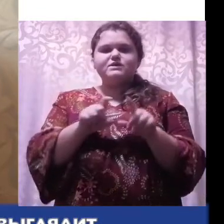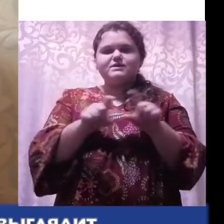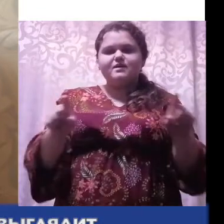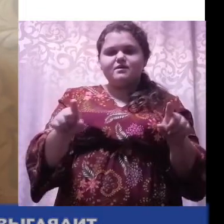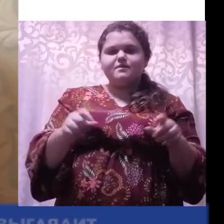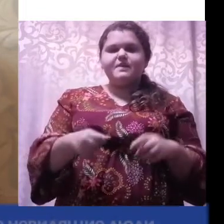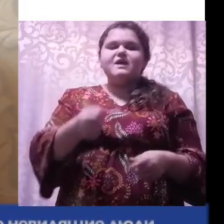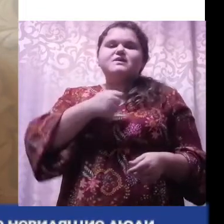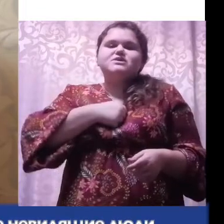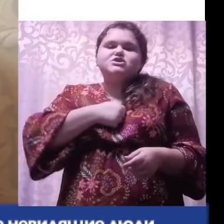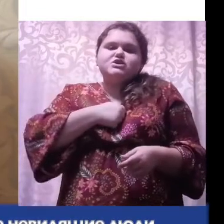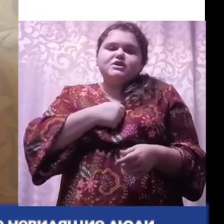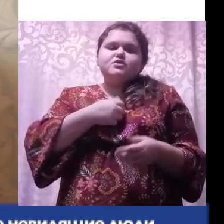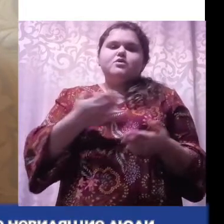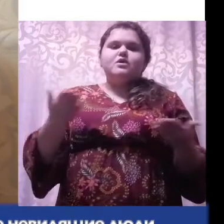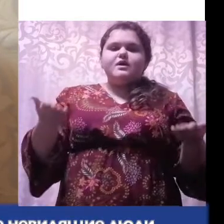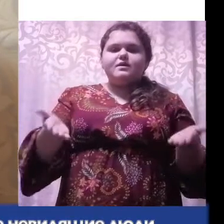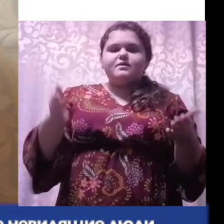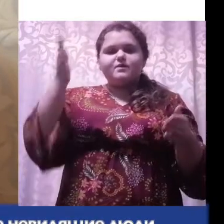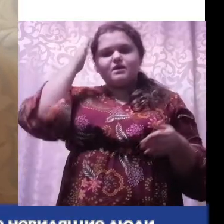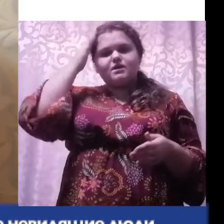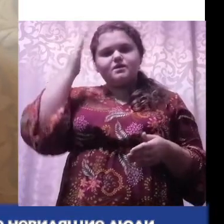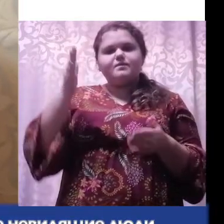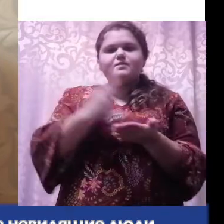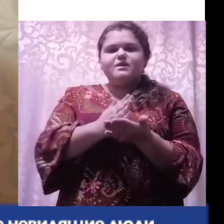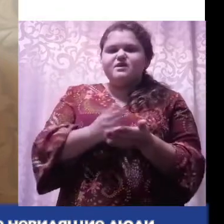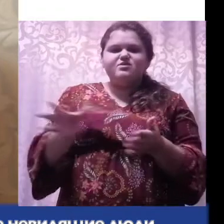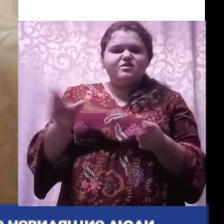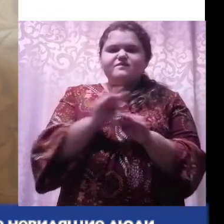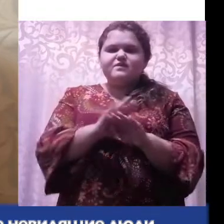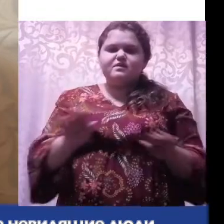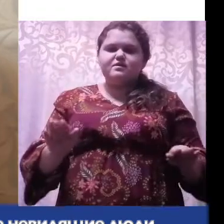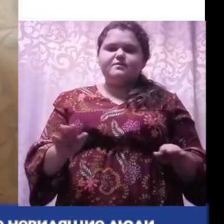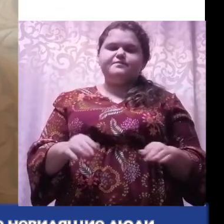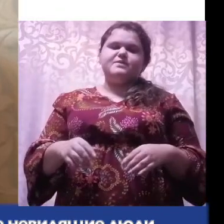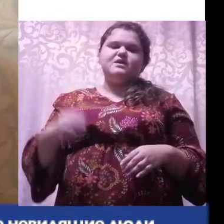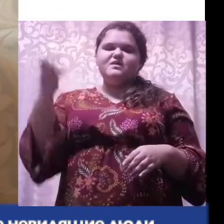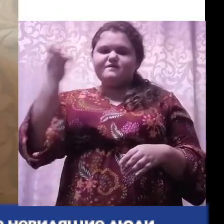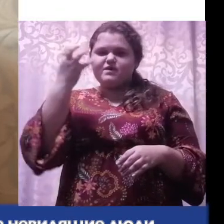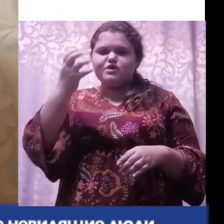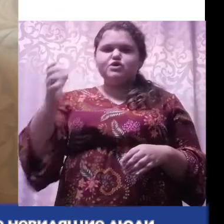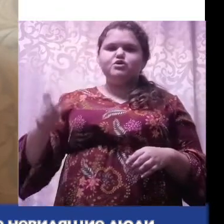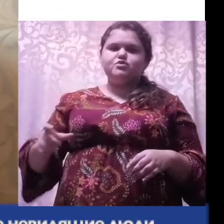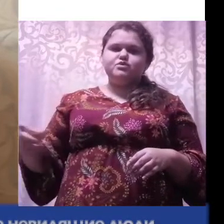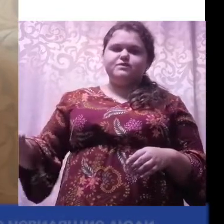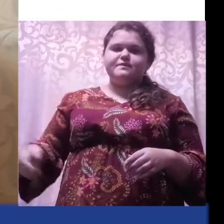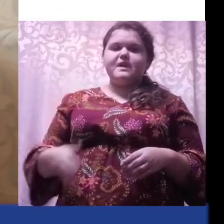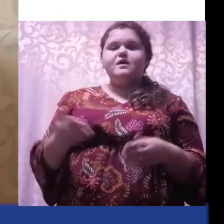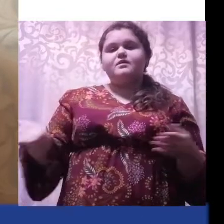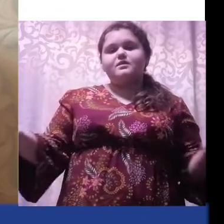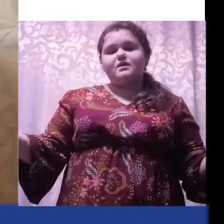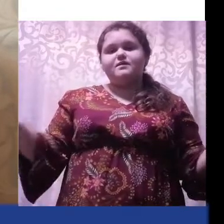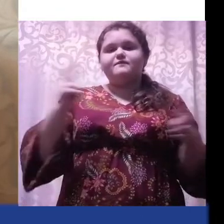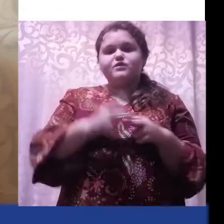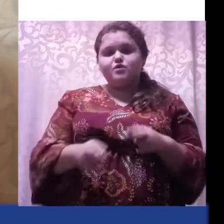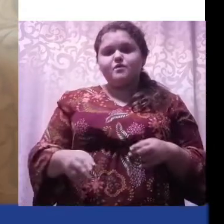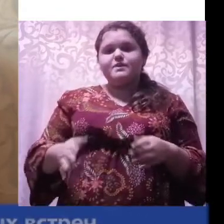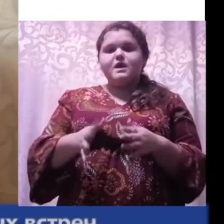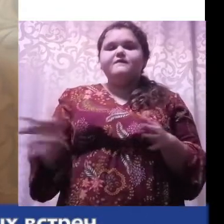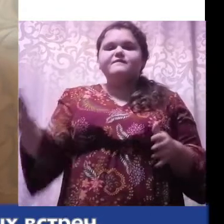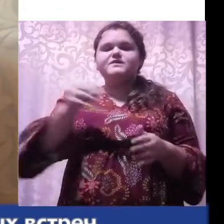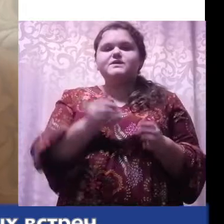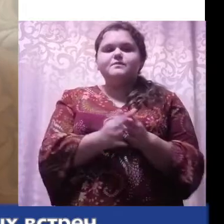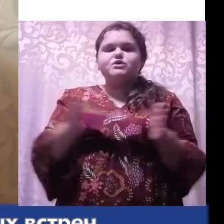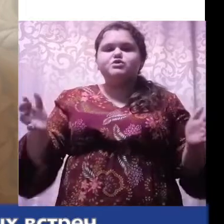здание. Но, к сожалению, этим талантом обладают не все невидящие люди. На этом все.